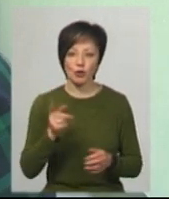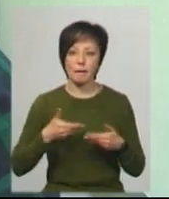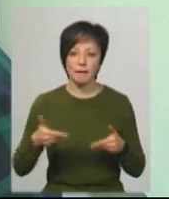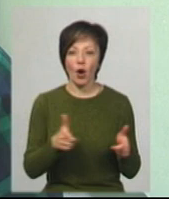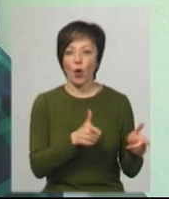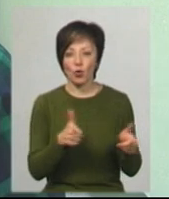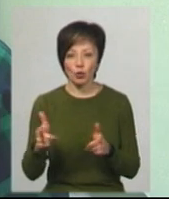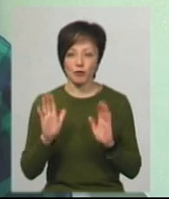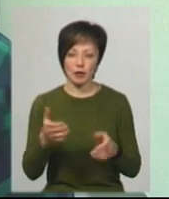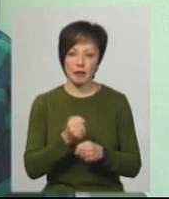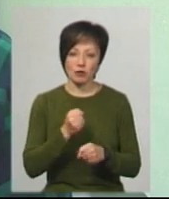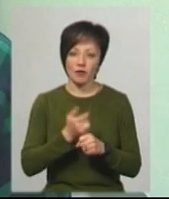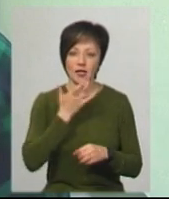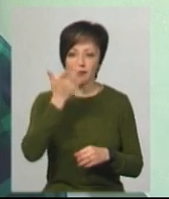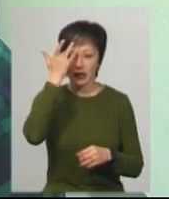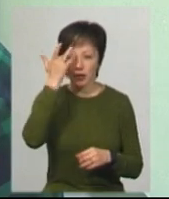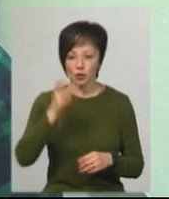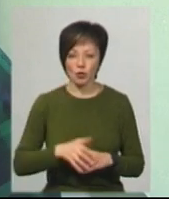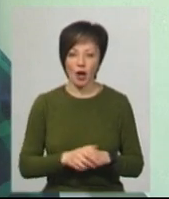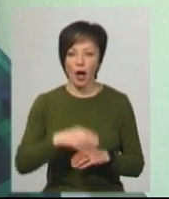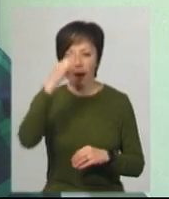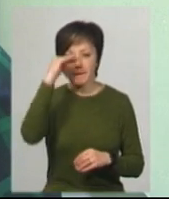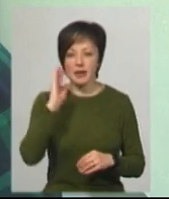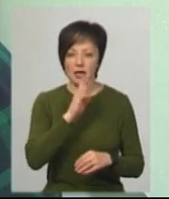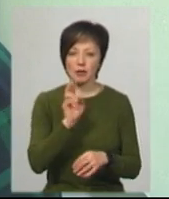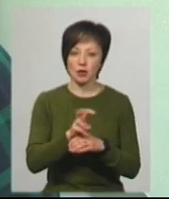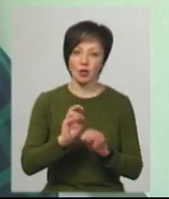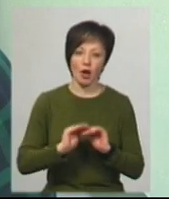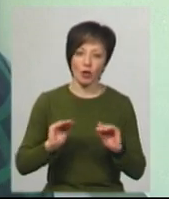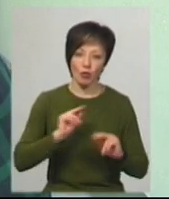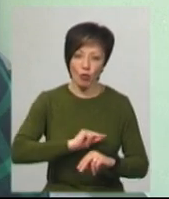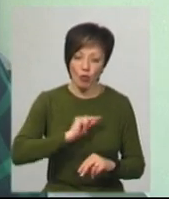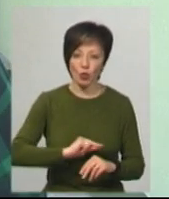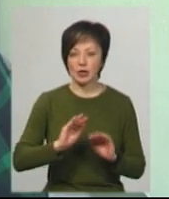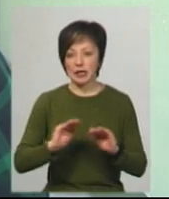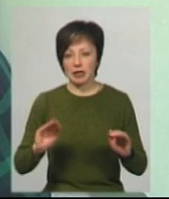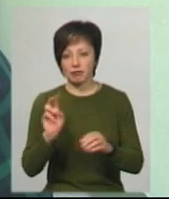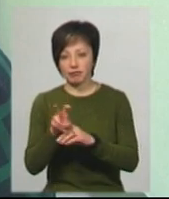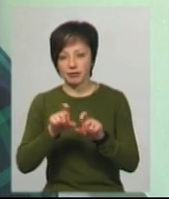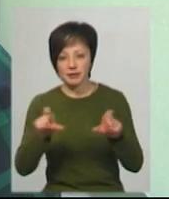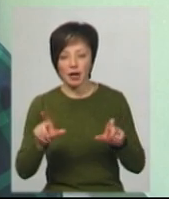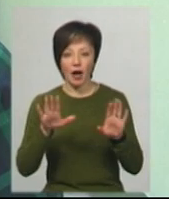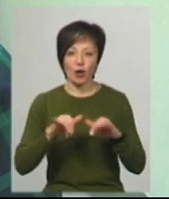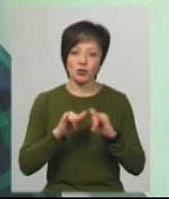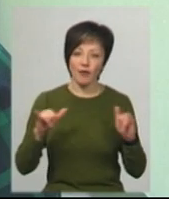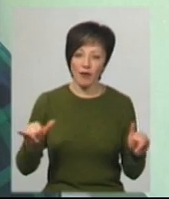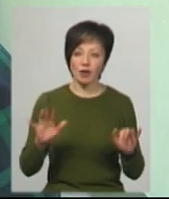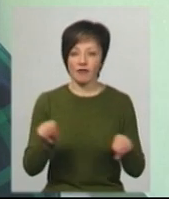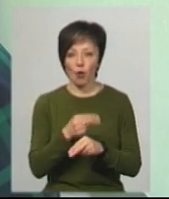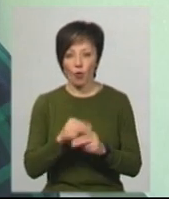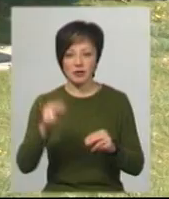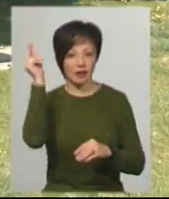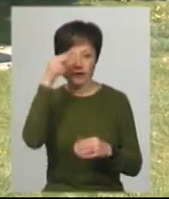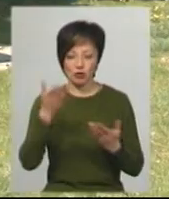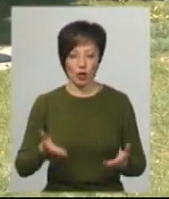готові і ми будемо працювати влітку. Батьки підуть на роботу, дітки підуть до шкільні заклади, хай її розвиваються, виховуються,